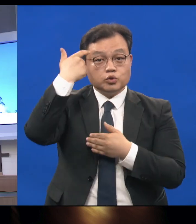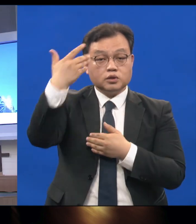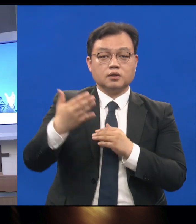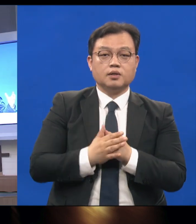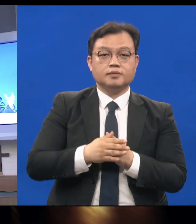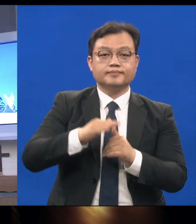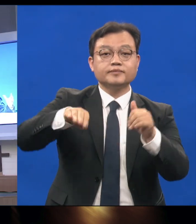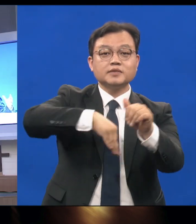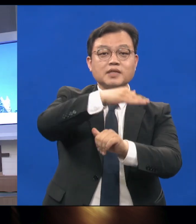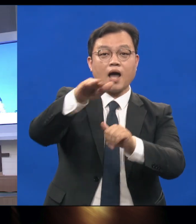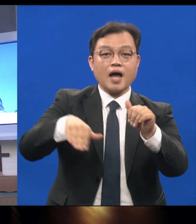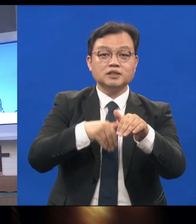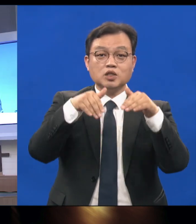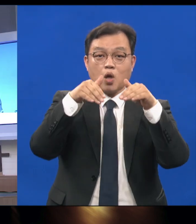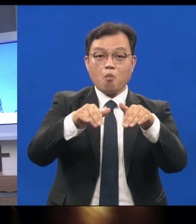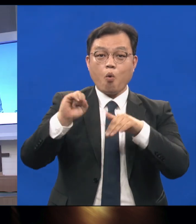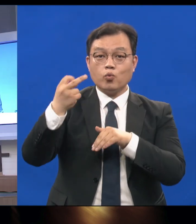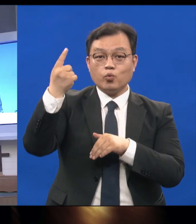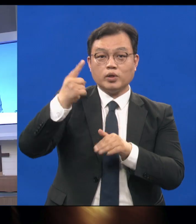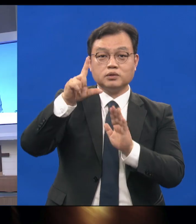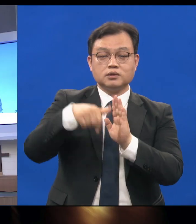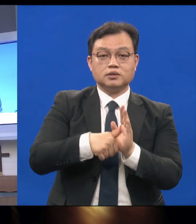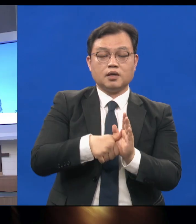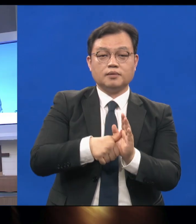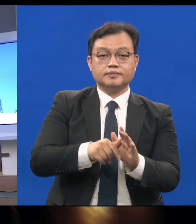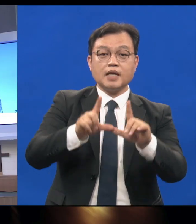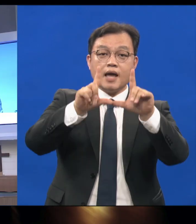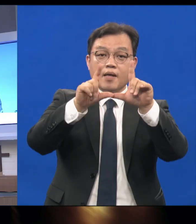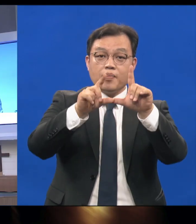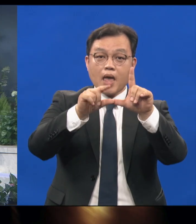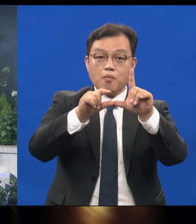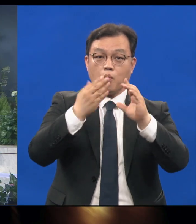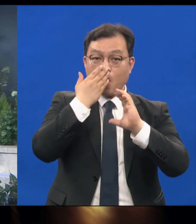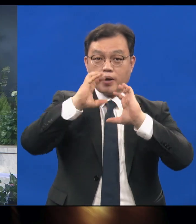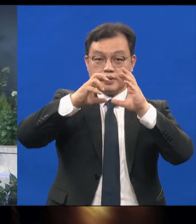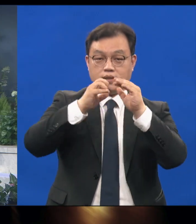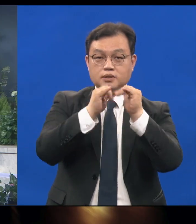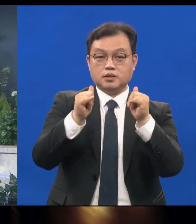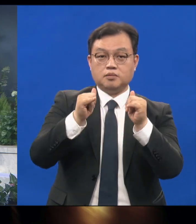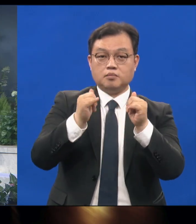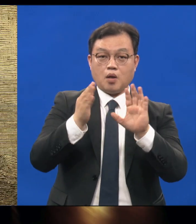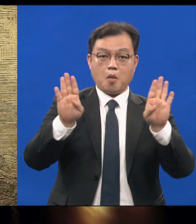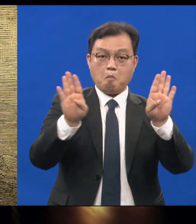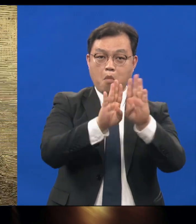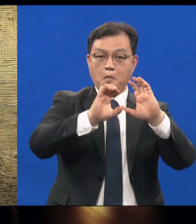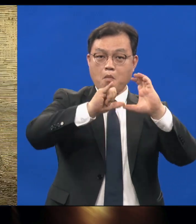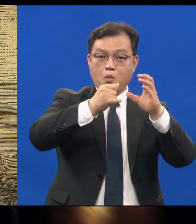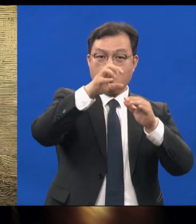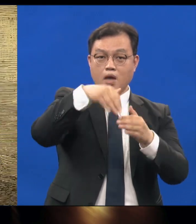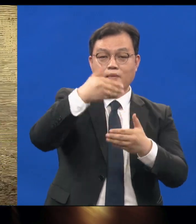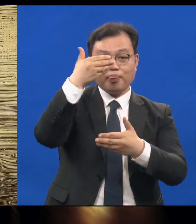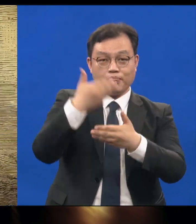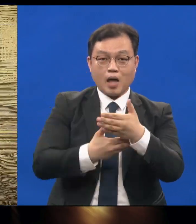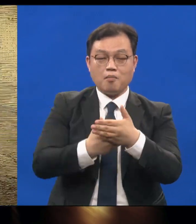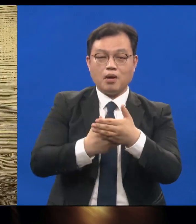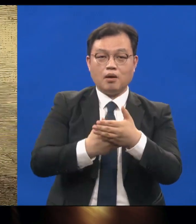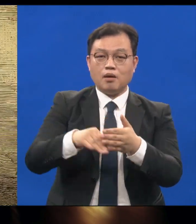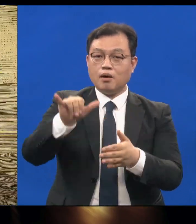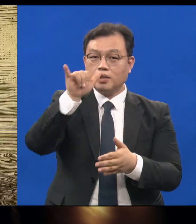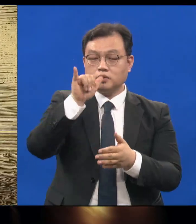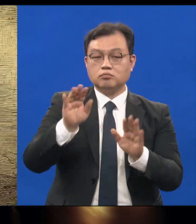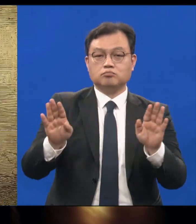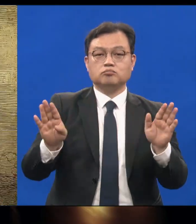대부분의 이스라엘 백성들은 바벨론에 그대로 남아 있었어요 불신앙 때문에 또 어떤 사람들은